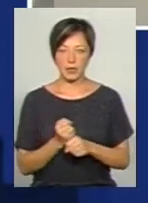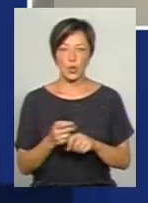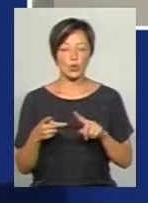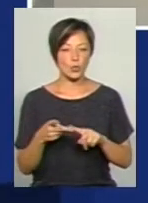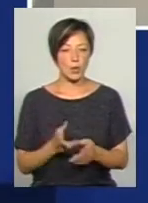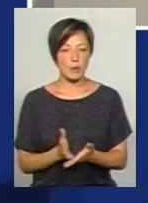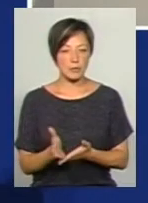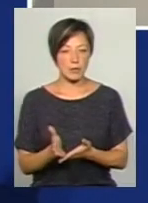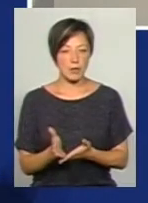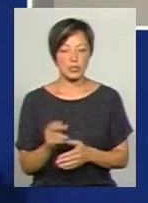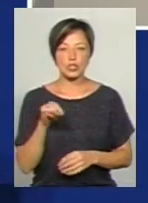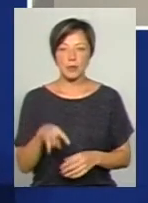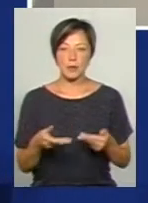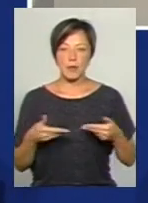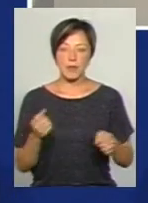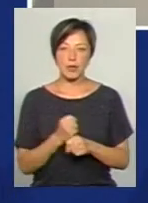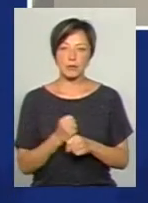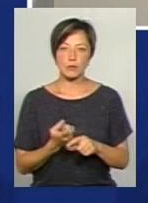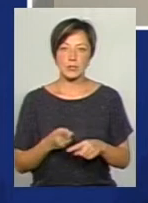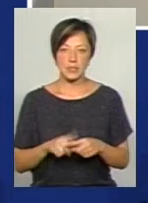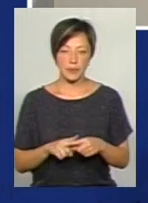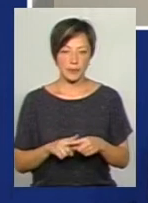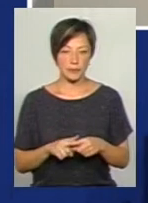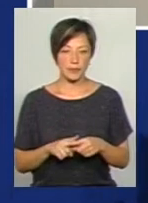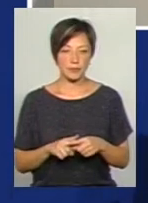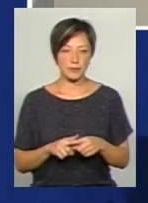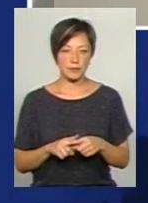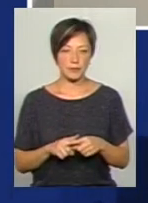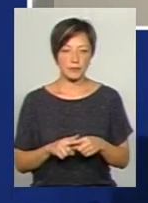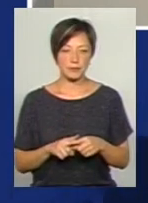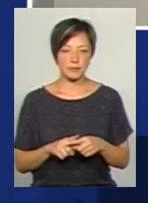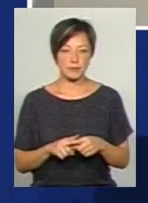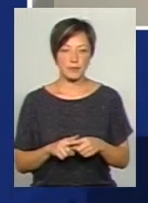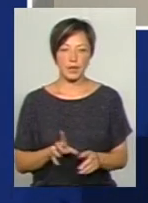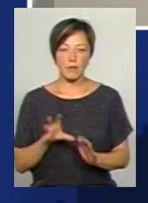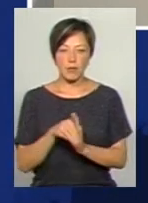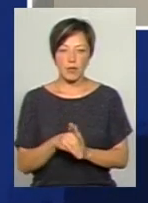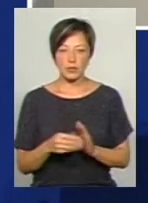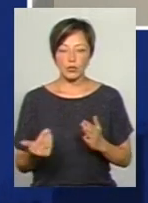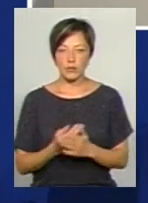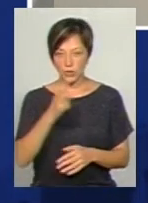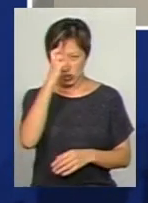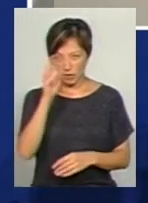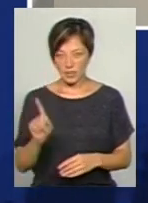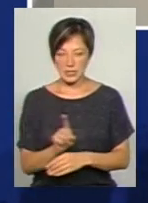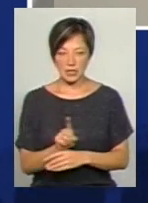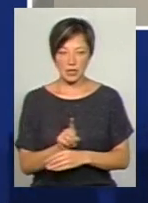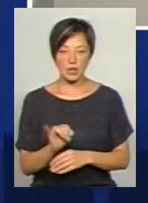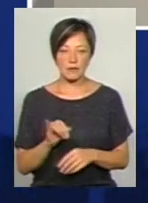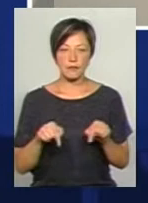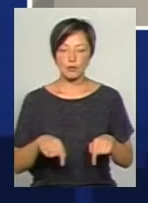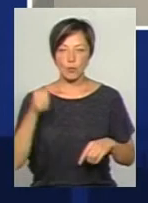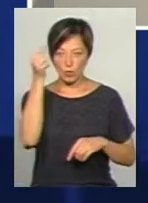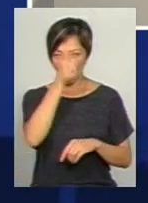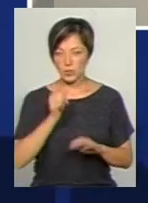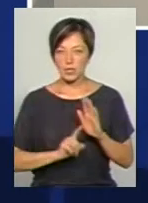аспект, над чим ми працюємо, це, власне, проведення нових державних стандартів. І в цьому році